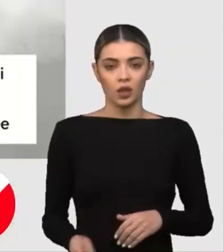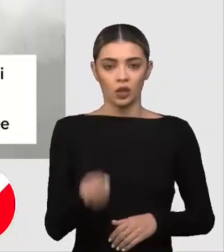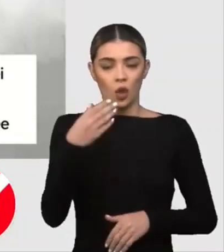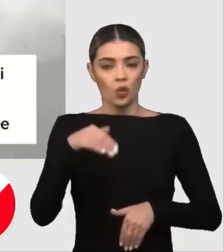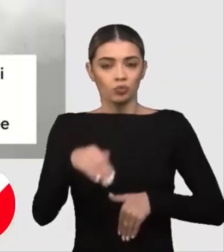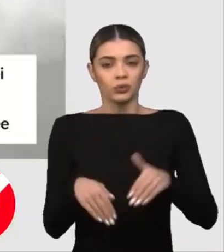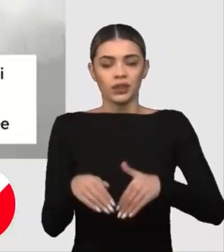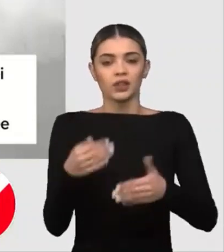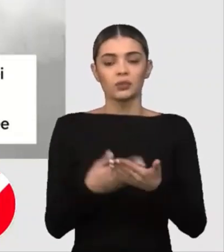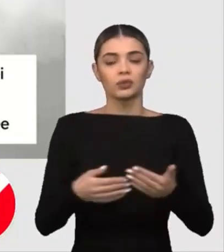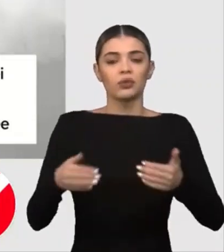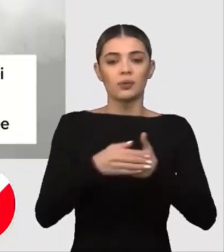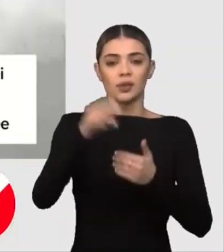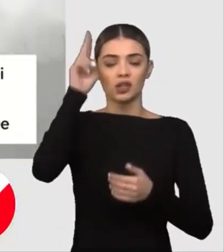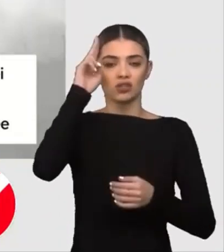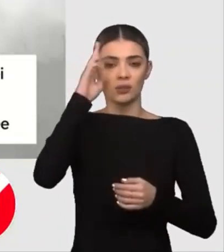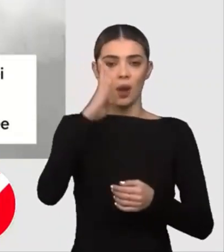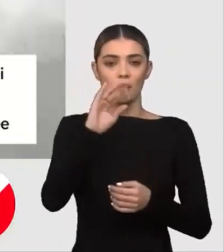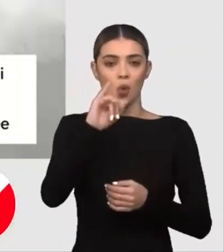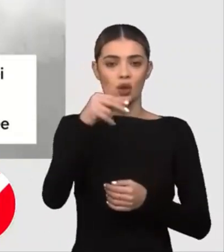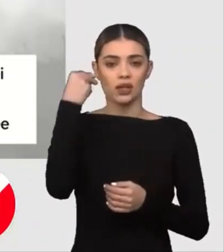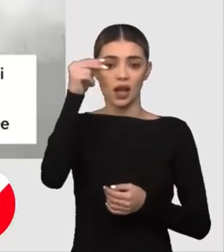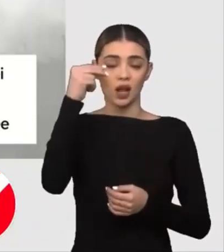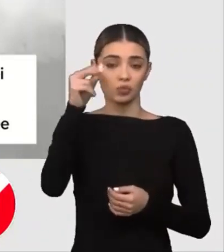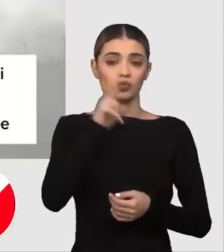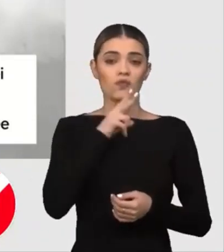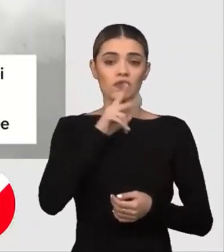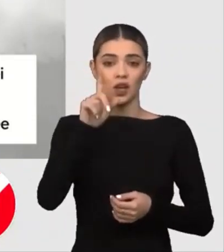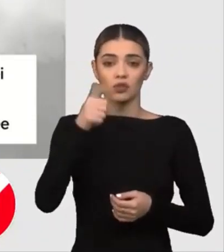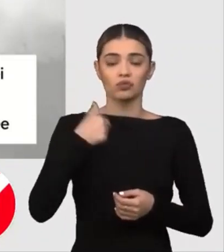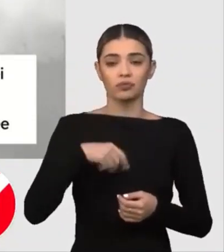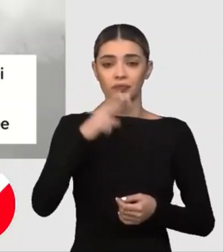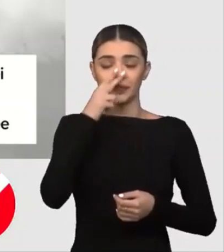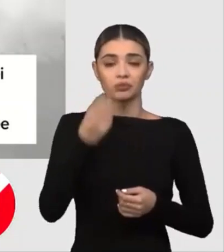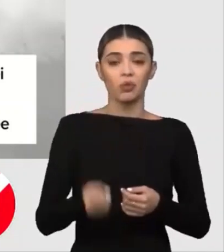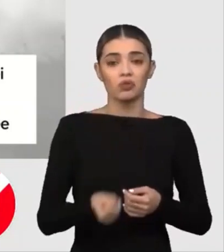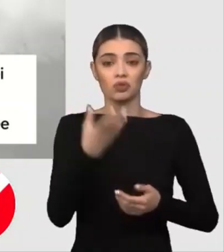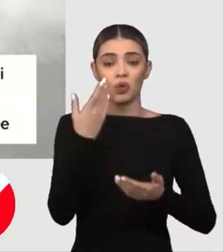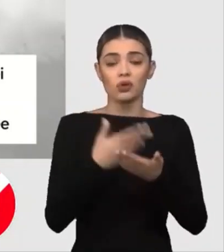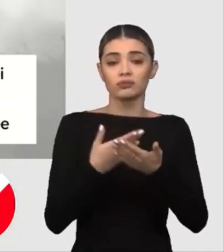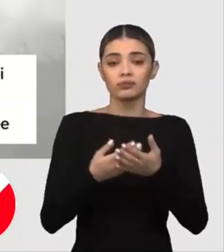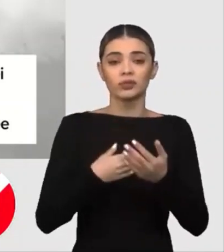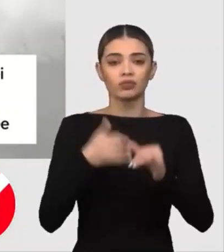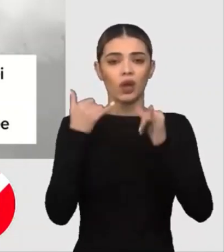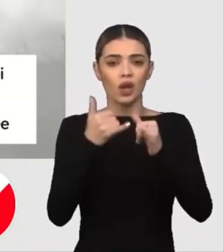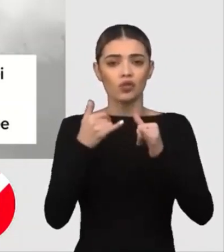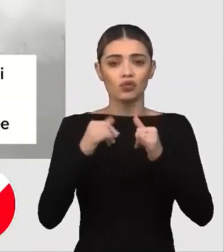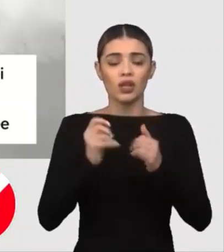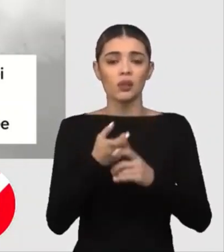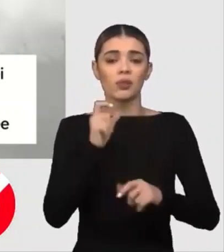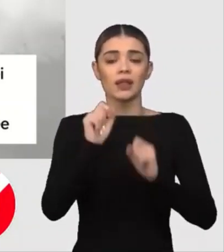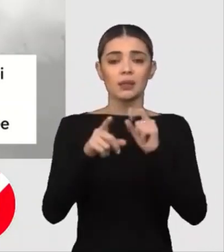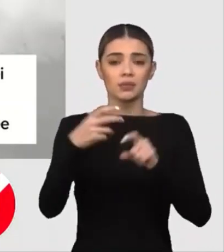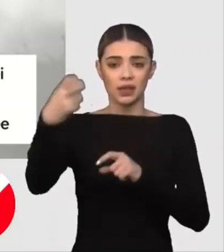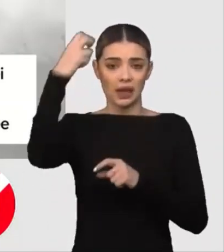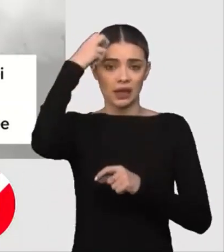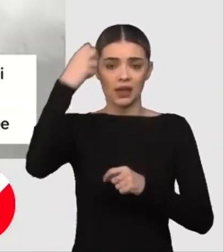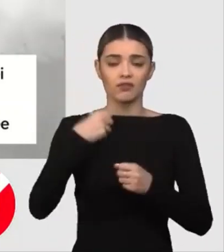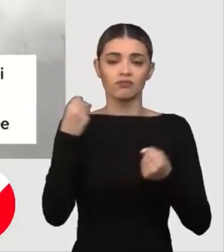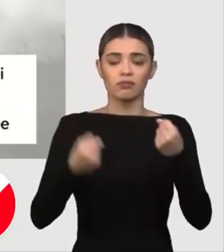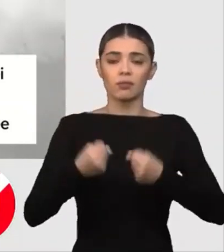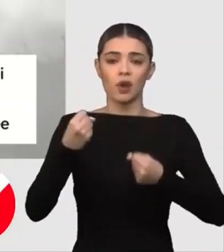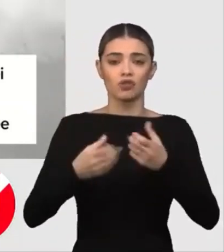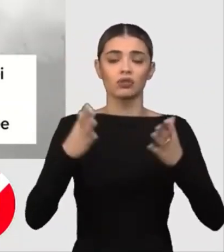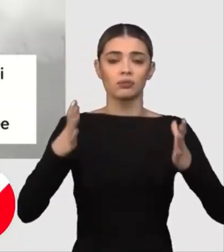Noul ministru al apărării din Germania Boris Pistorius a declarat vineri că nu a fost doată încă nicio decizie cu privire la o eventuală livrare